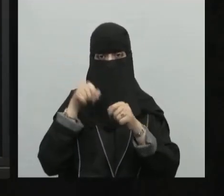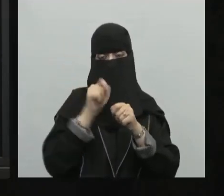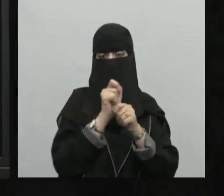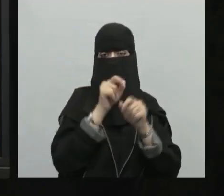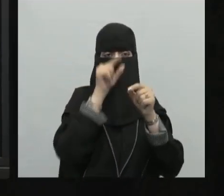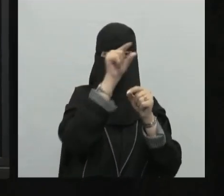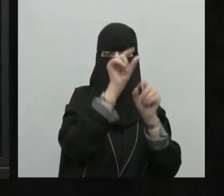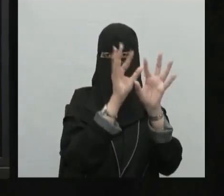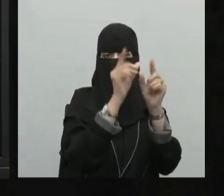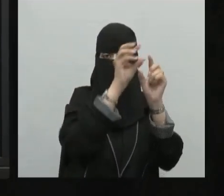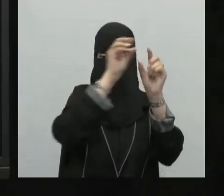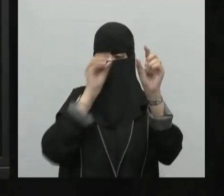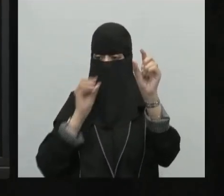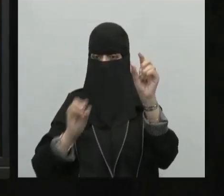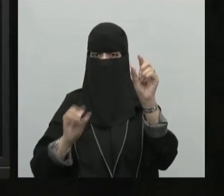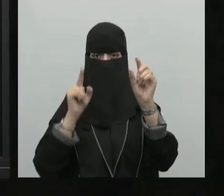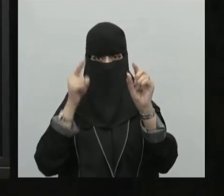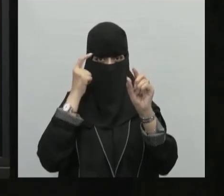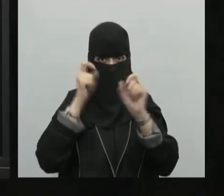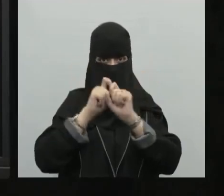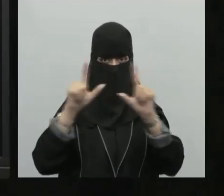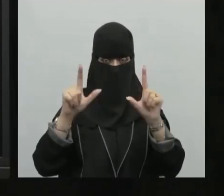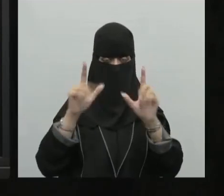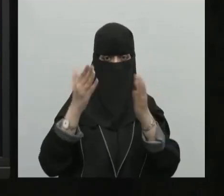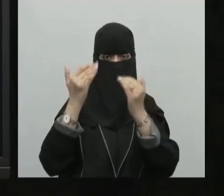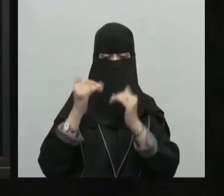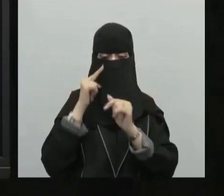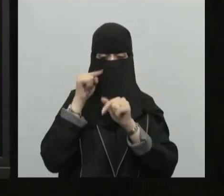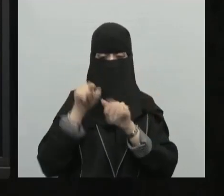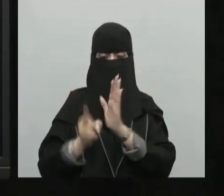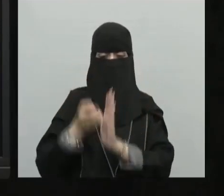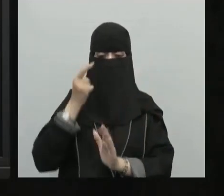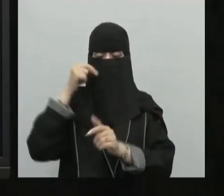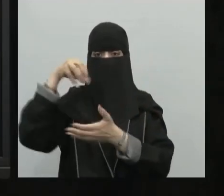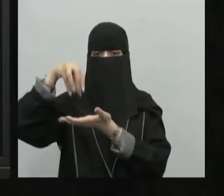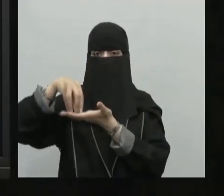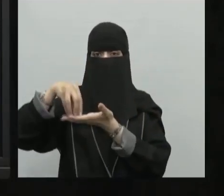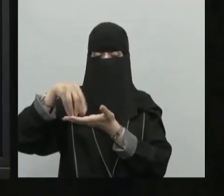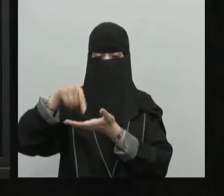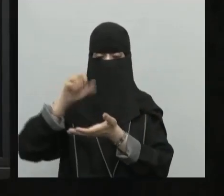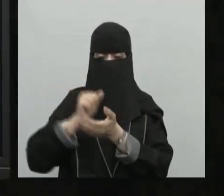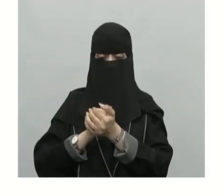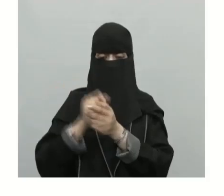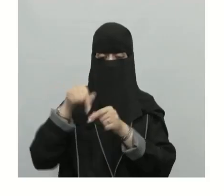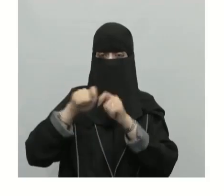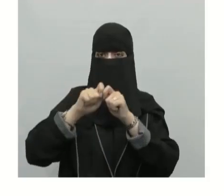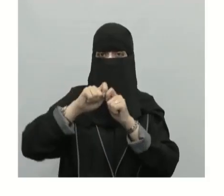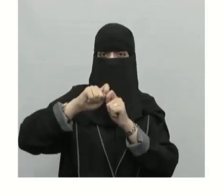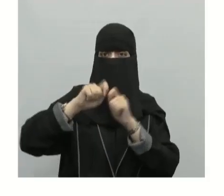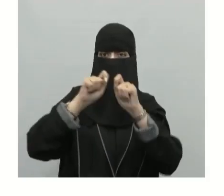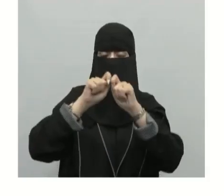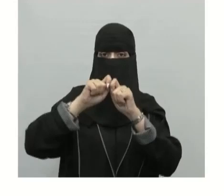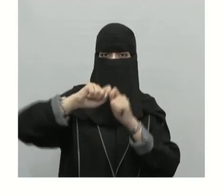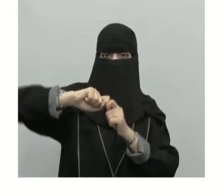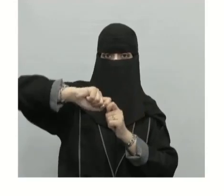المواقع المسجلة في هذه الإحداثيات أولاً أبناء وابناء الطلاب خط طول 40